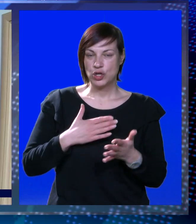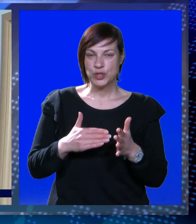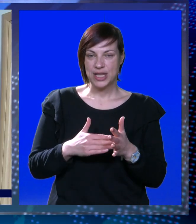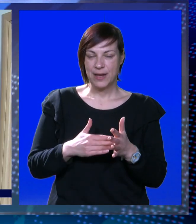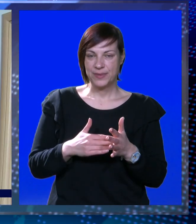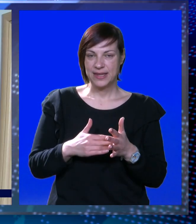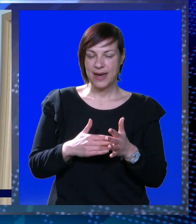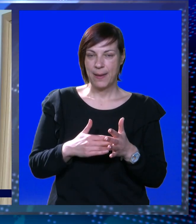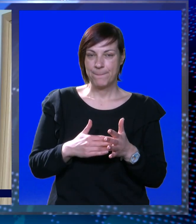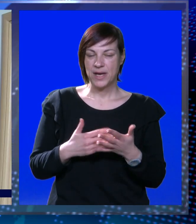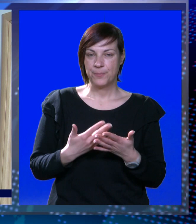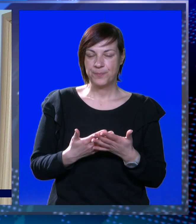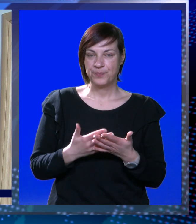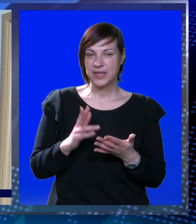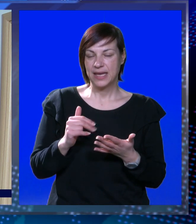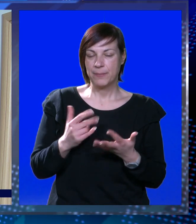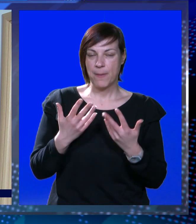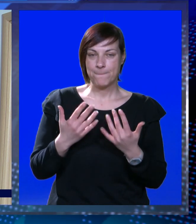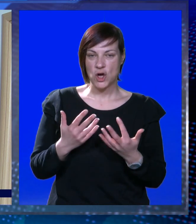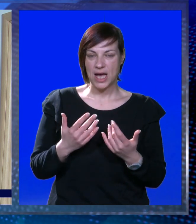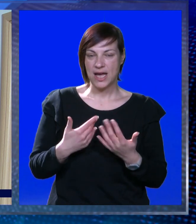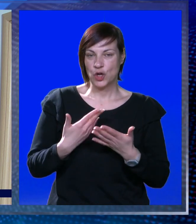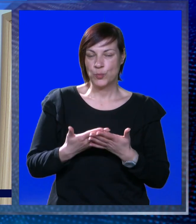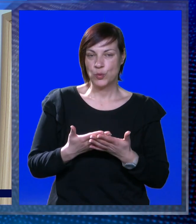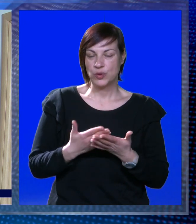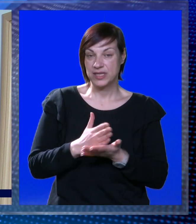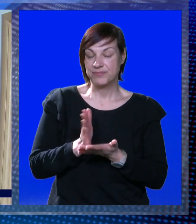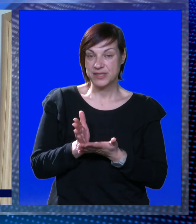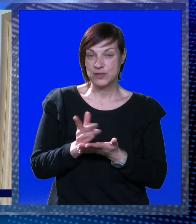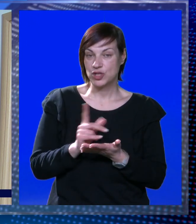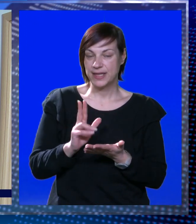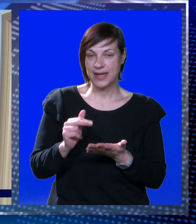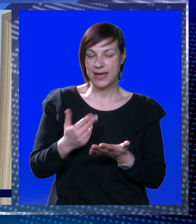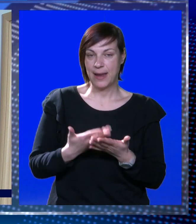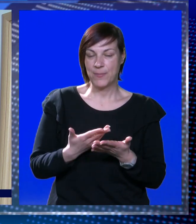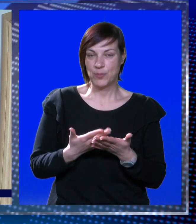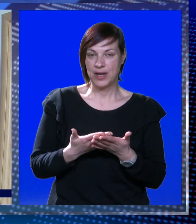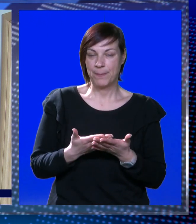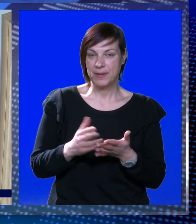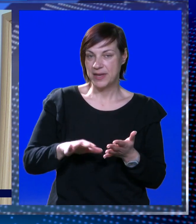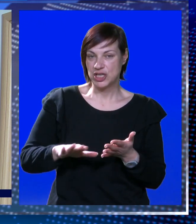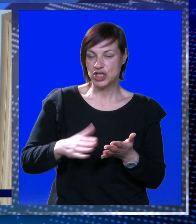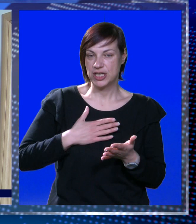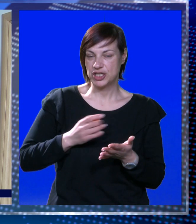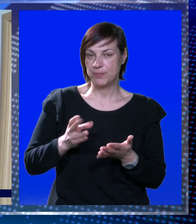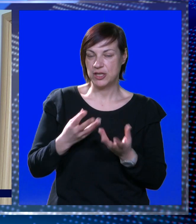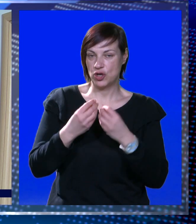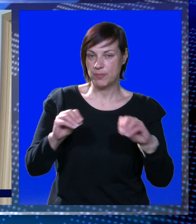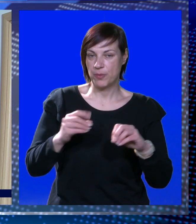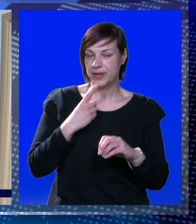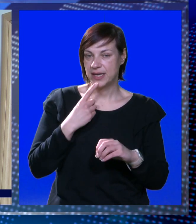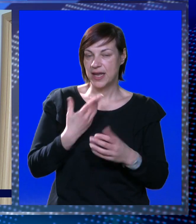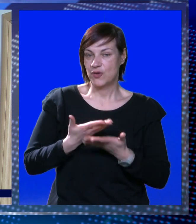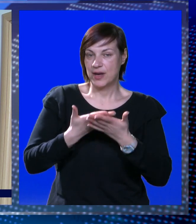ono što nam trenutno korisnici traže imamo. Ukoliko bude neki slučaj da nemamo, na primjer nešto djeće, mi to odmah